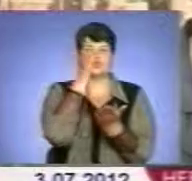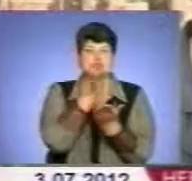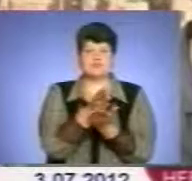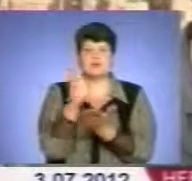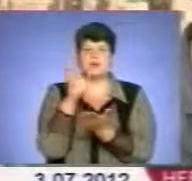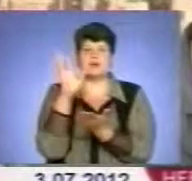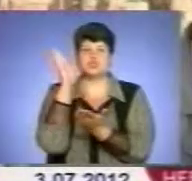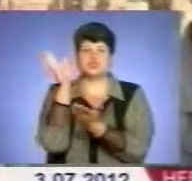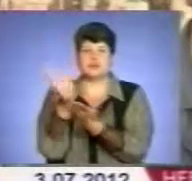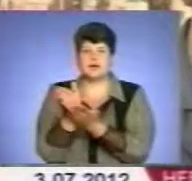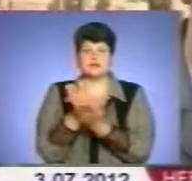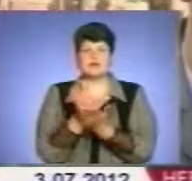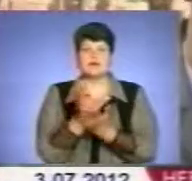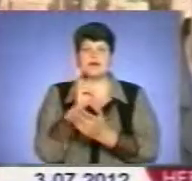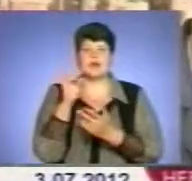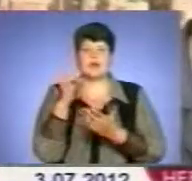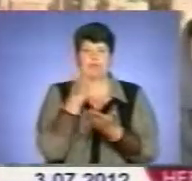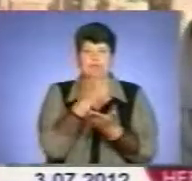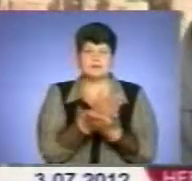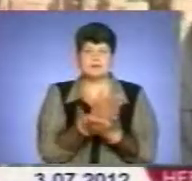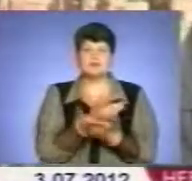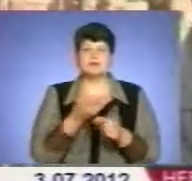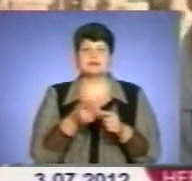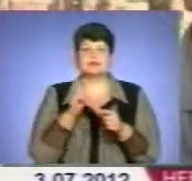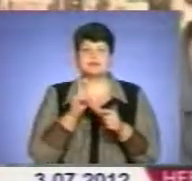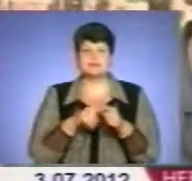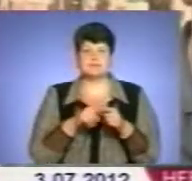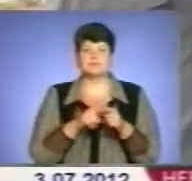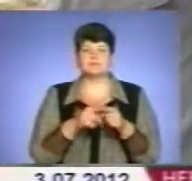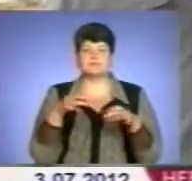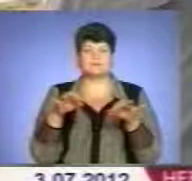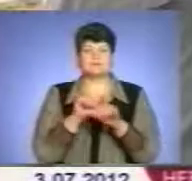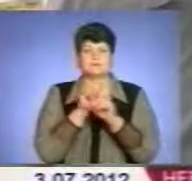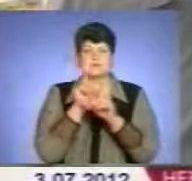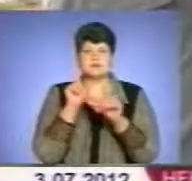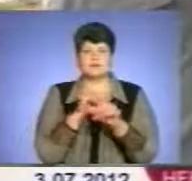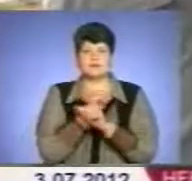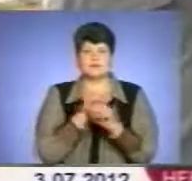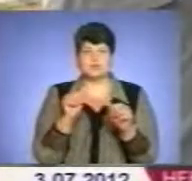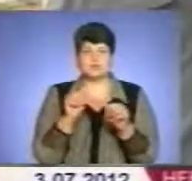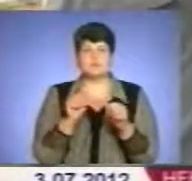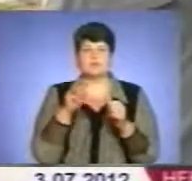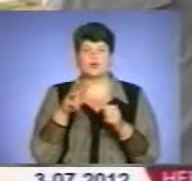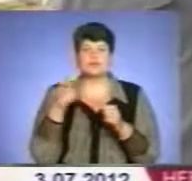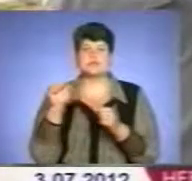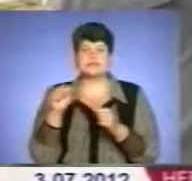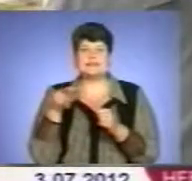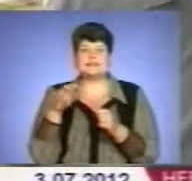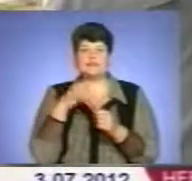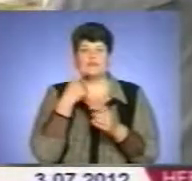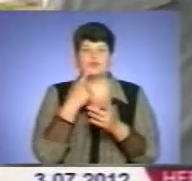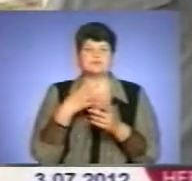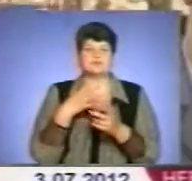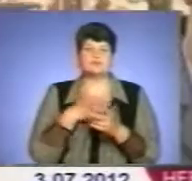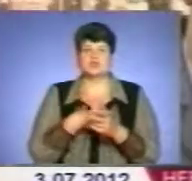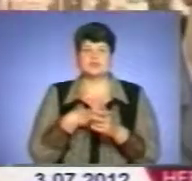на Кремен, це дороги державного значення, відповідно для них, для даних транспортних засобів, рух обмежений. Микола Лецканюк каже, що на даний час турбуватись про стан доріг